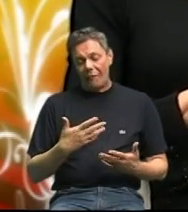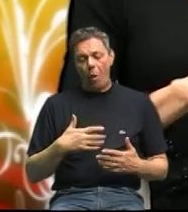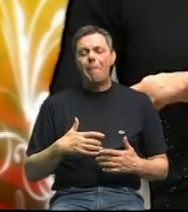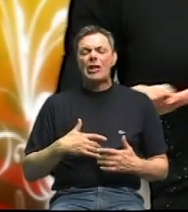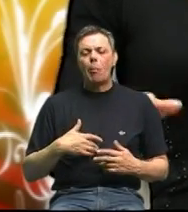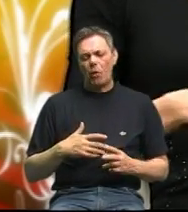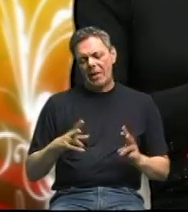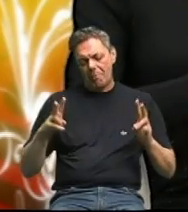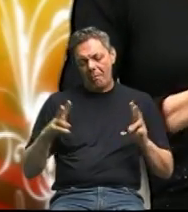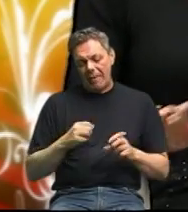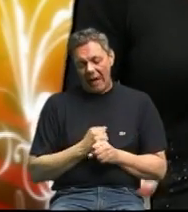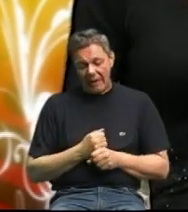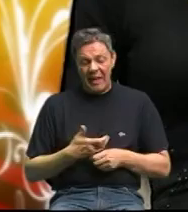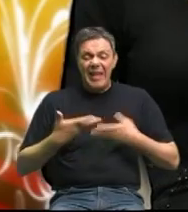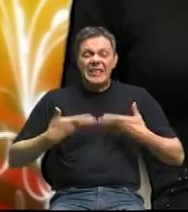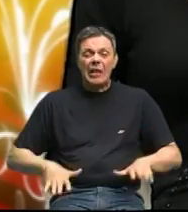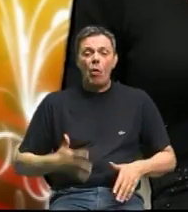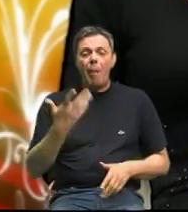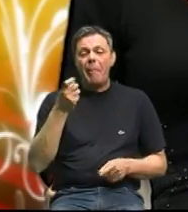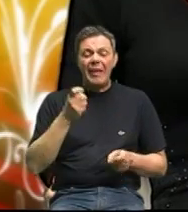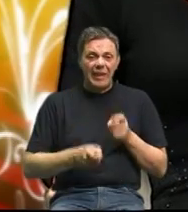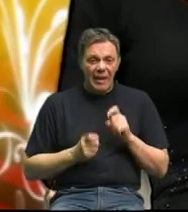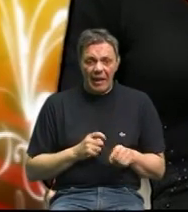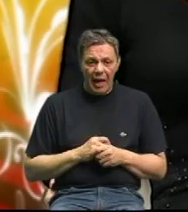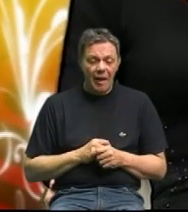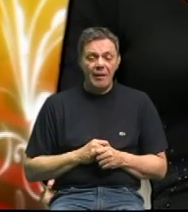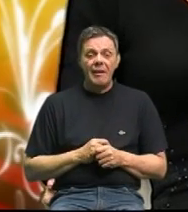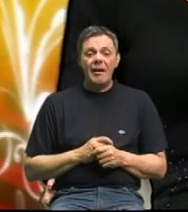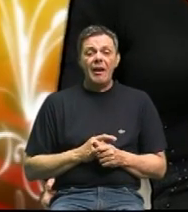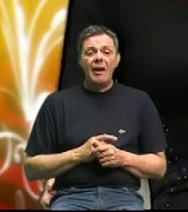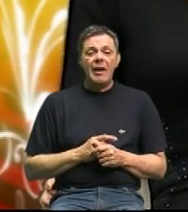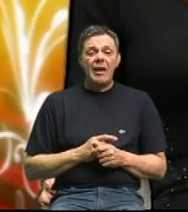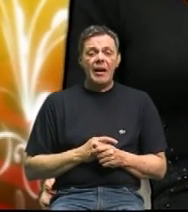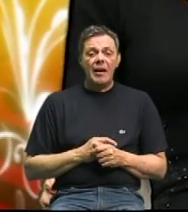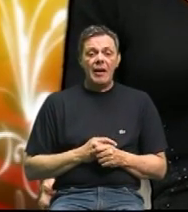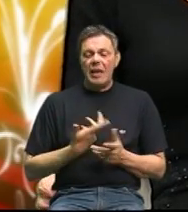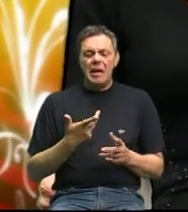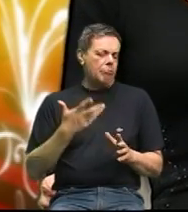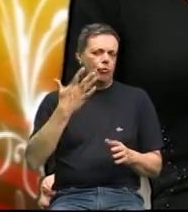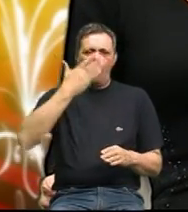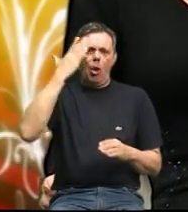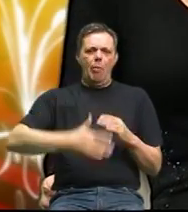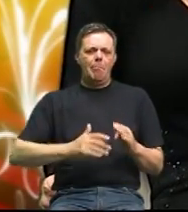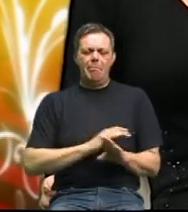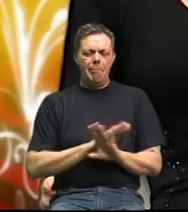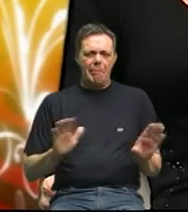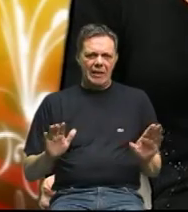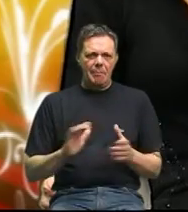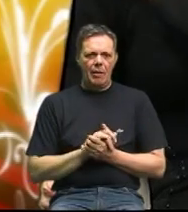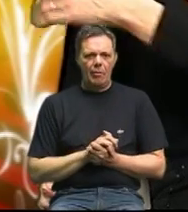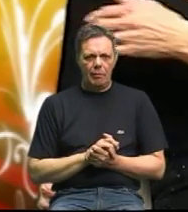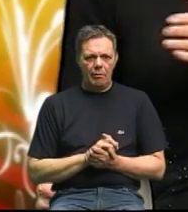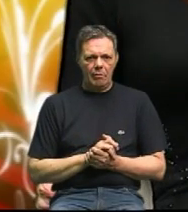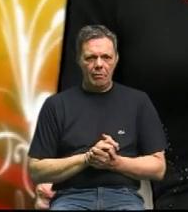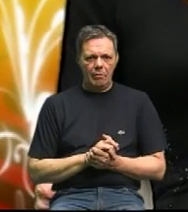skinul pet kila a više ne jedno kilo ne moglo odići od kjela skinuti od kjela